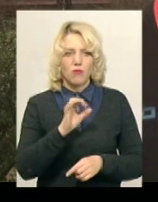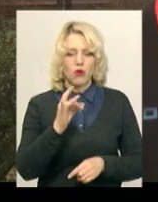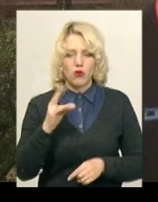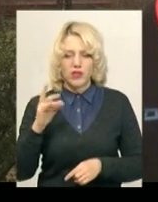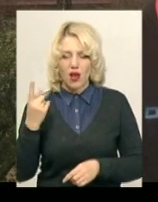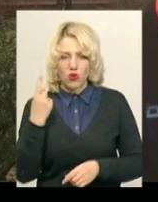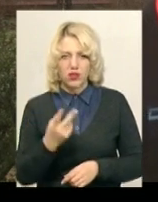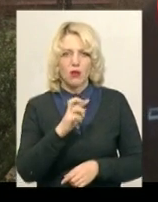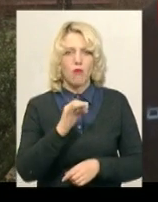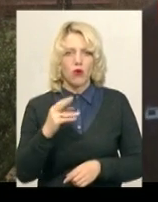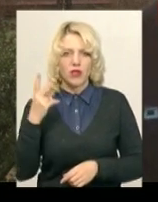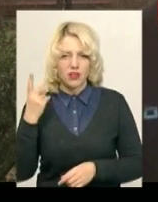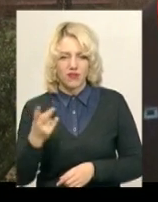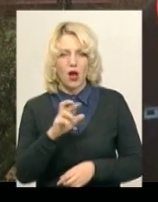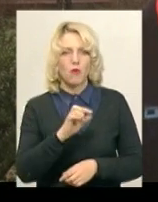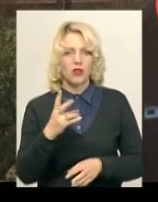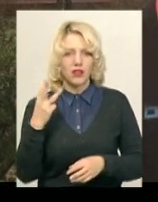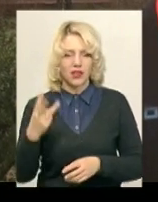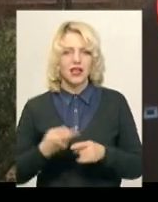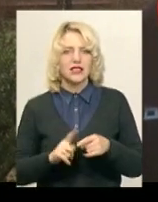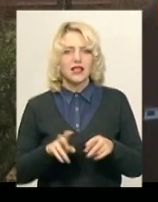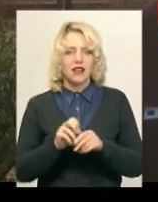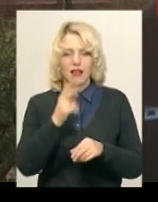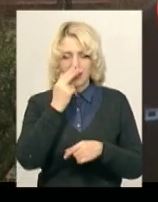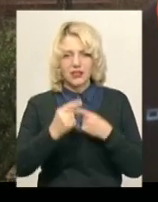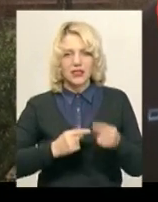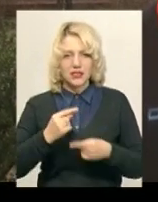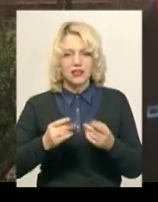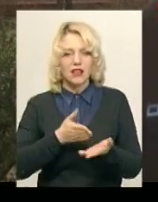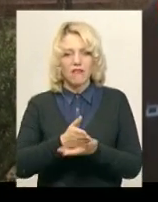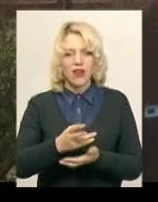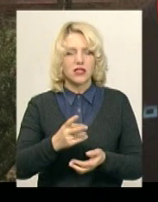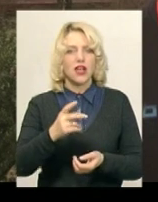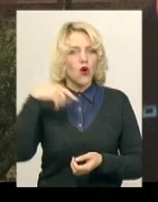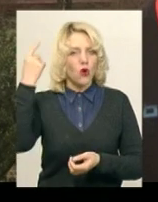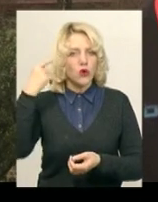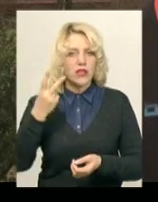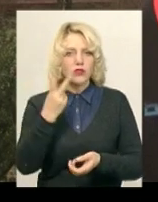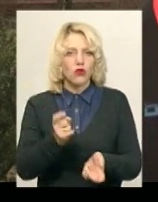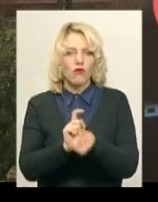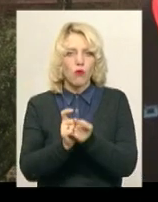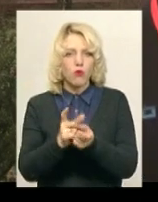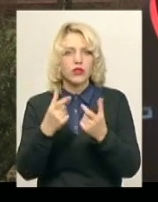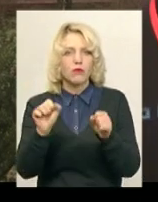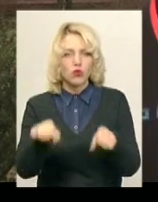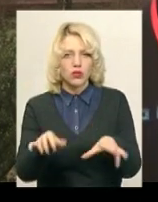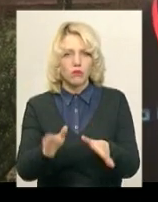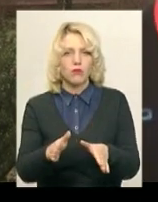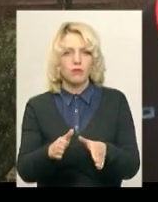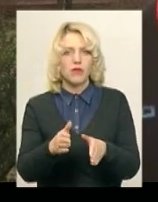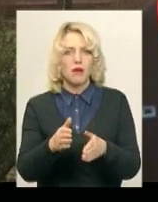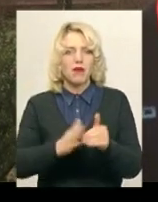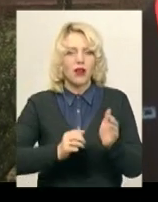-2», «Барня-3». Це така традиційна версія з козацького двобою, де можна практикувати